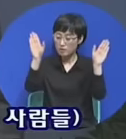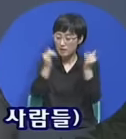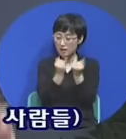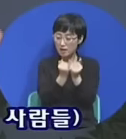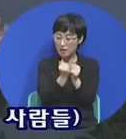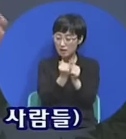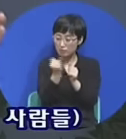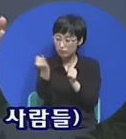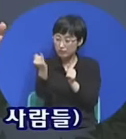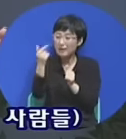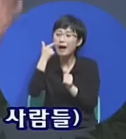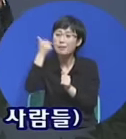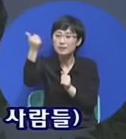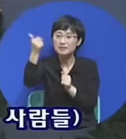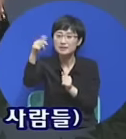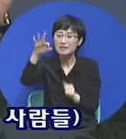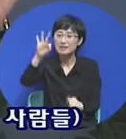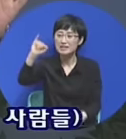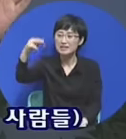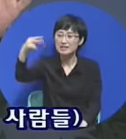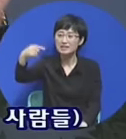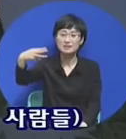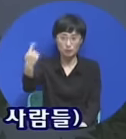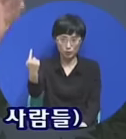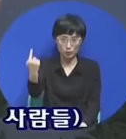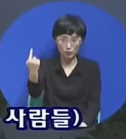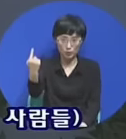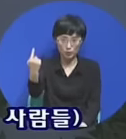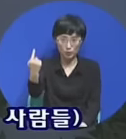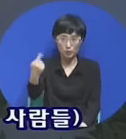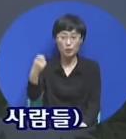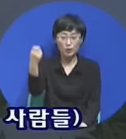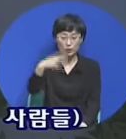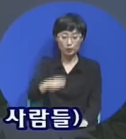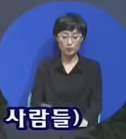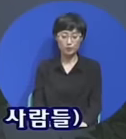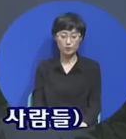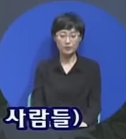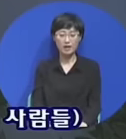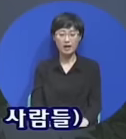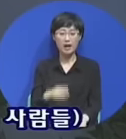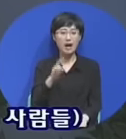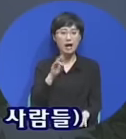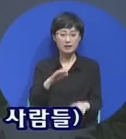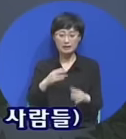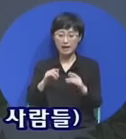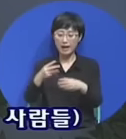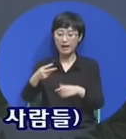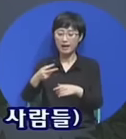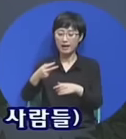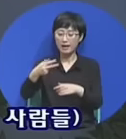여러분 아시다시피 이스라엘 민족을 가난한 땅 들어가도록 만드는 라합